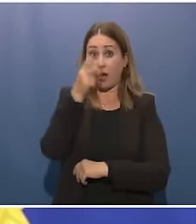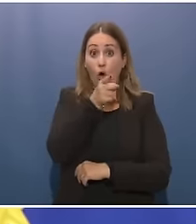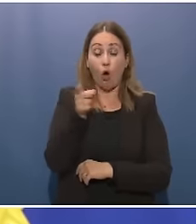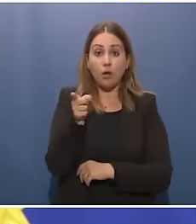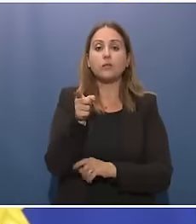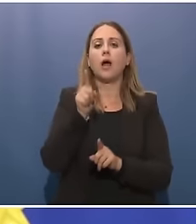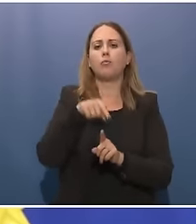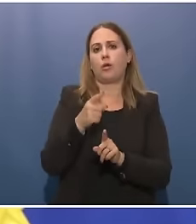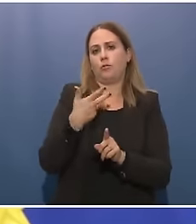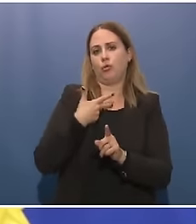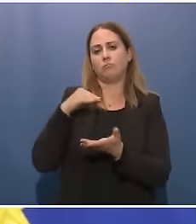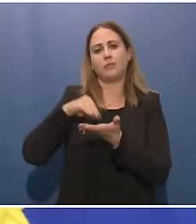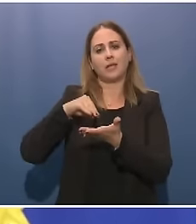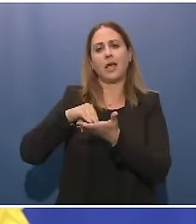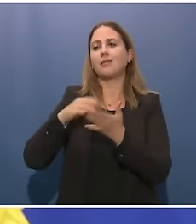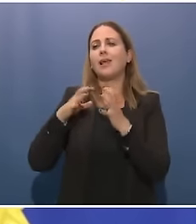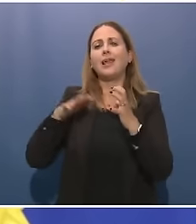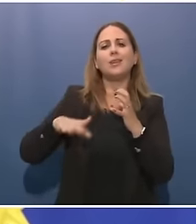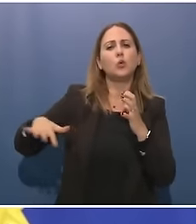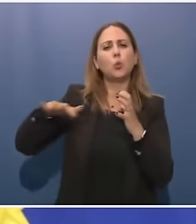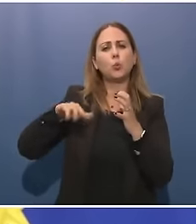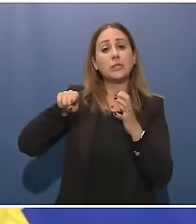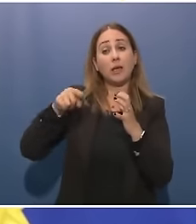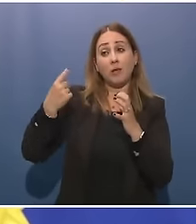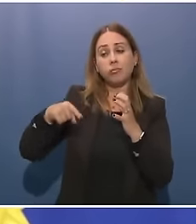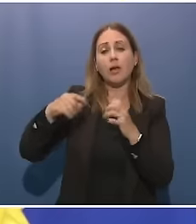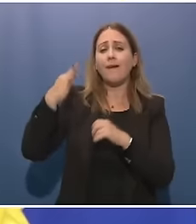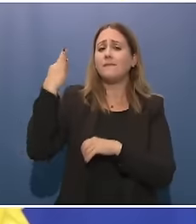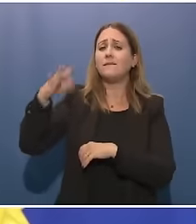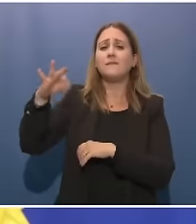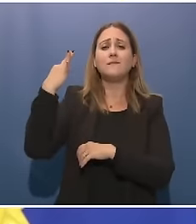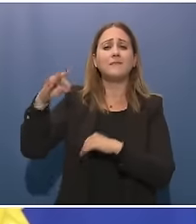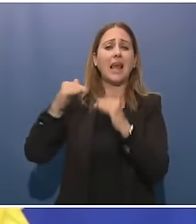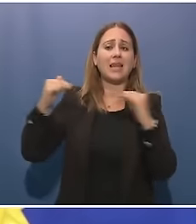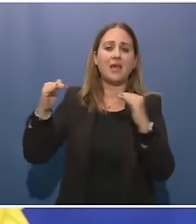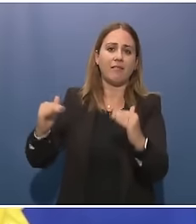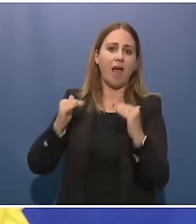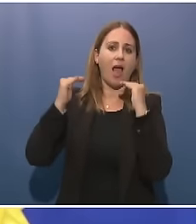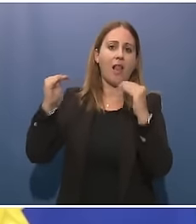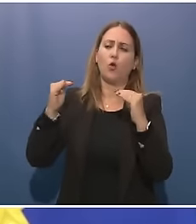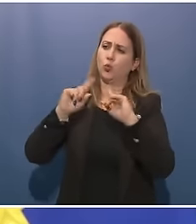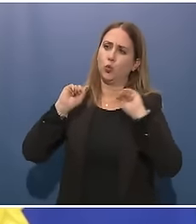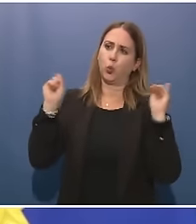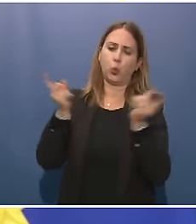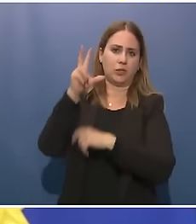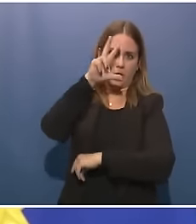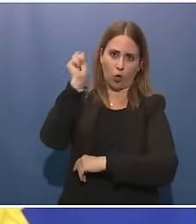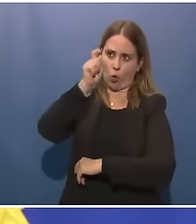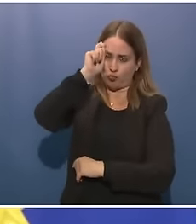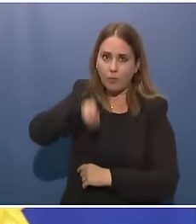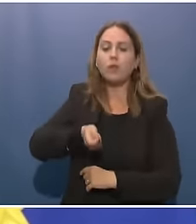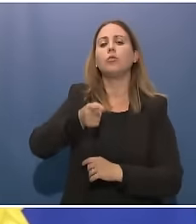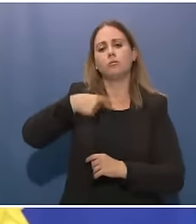un'eccellenza internazionale riconosciuta da tutti, quindi insomma siamo pronti a fare anche qui la nostra parte. Il segretario